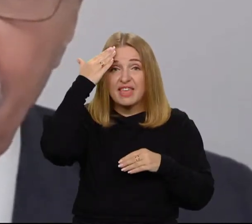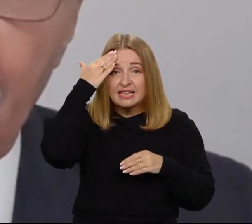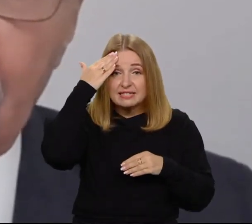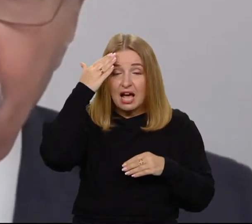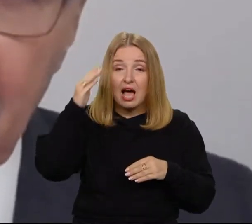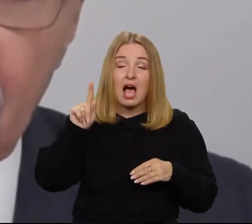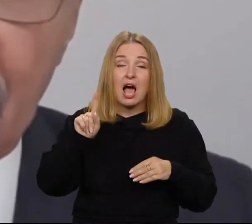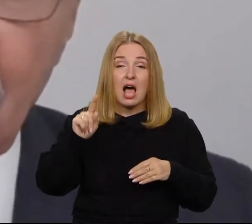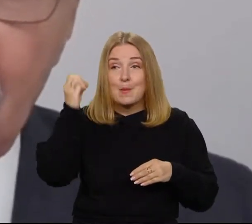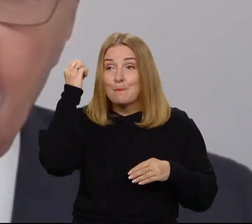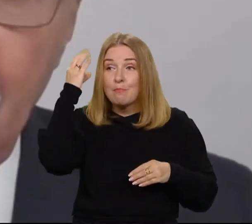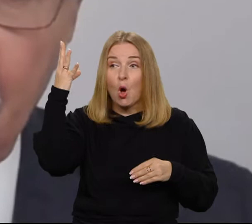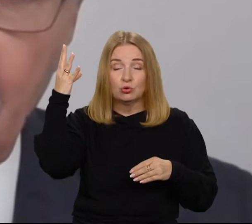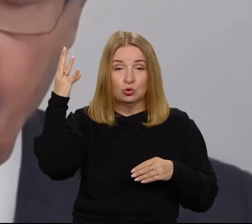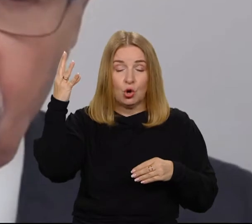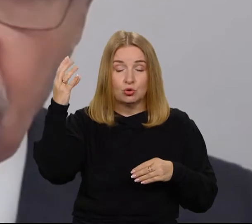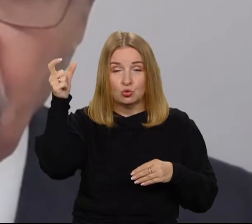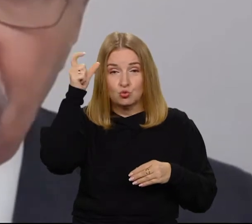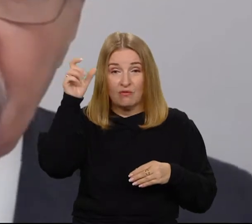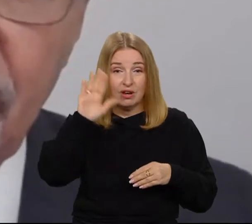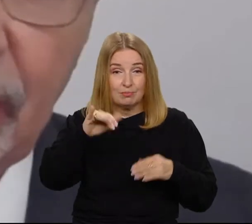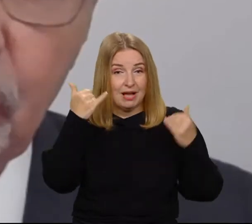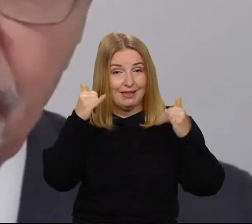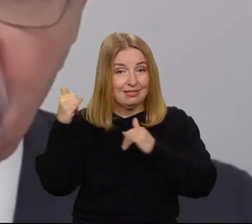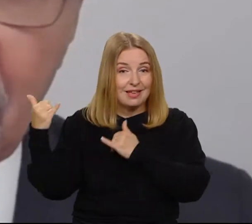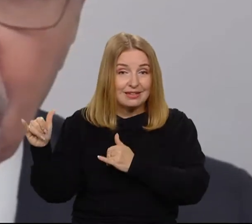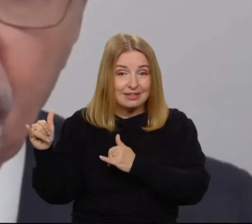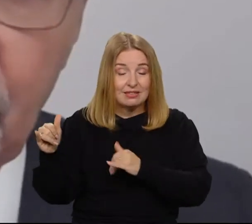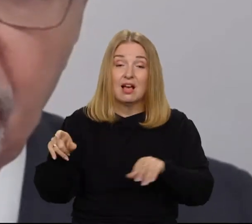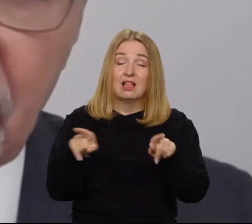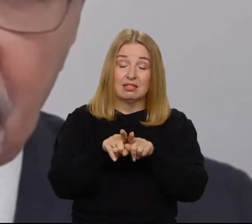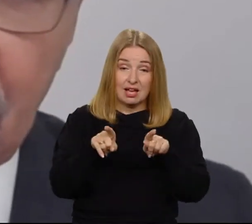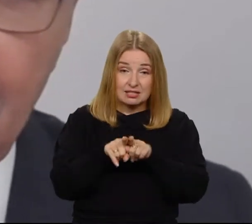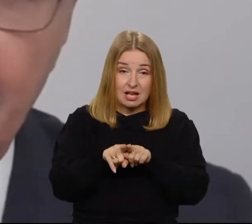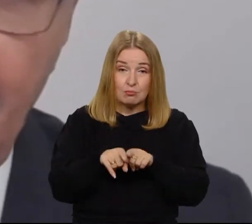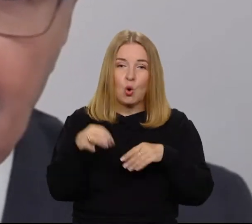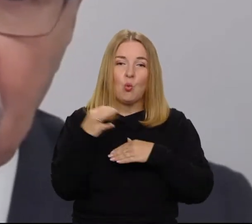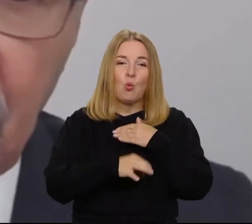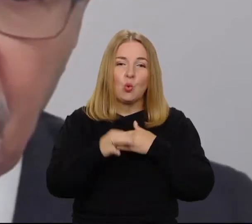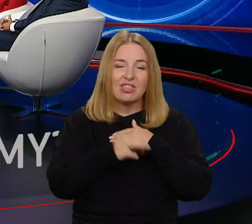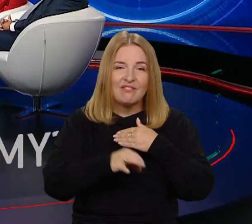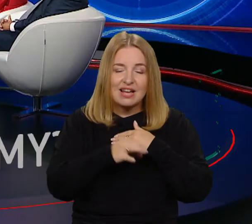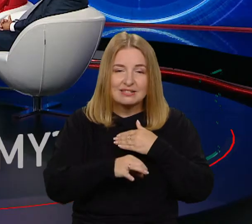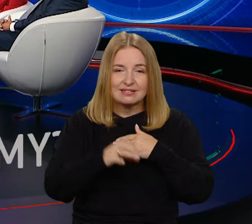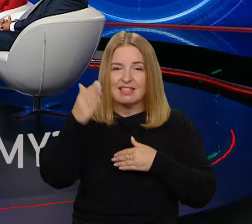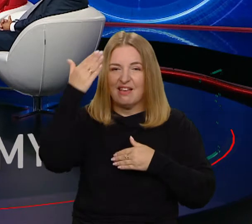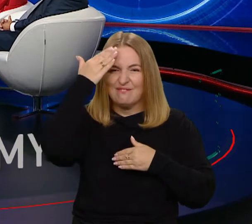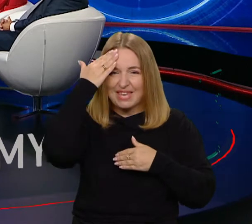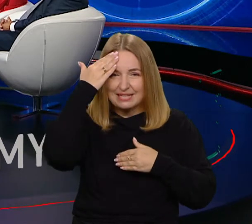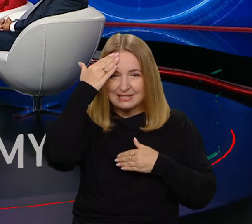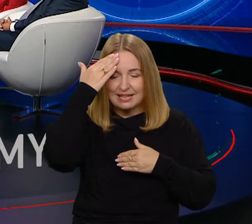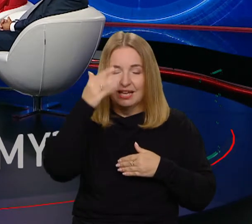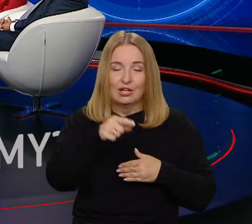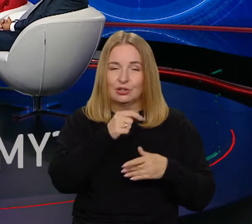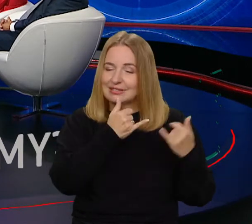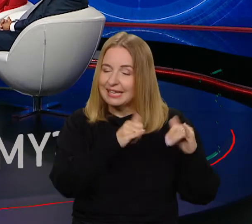chwili bardzo często zaczynamy odchodzić od nazywania uniwersytetów uniwersytetami wiedzy. I chcemy dążyć